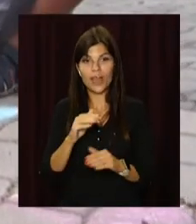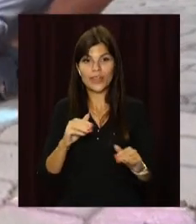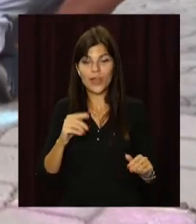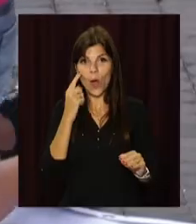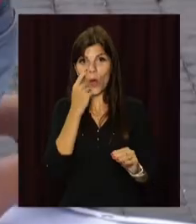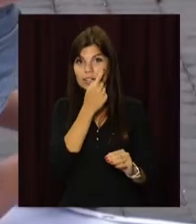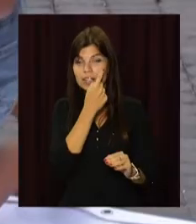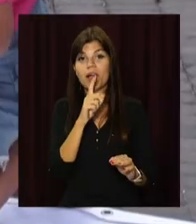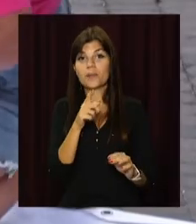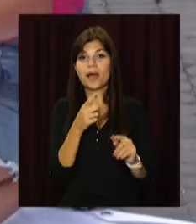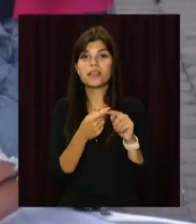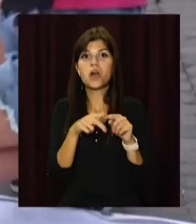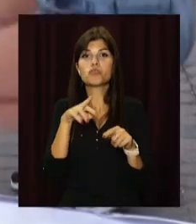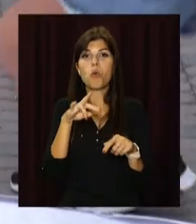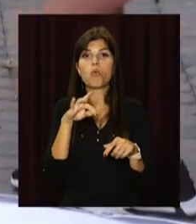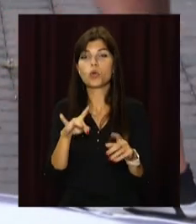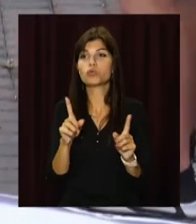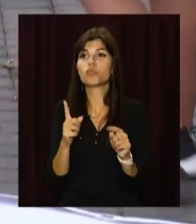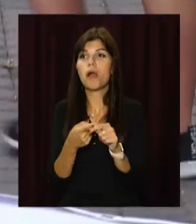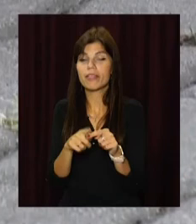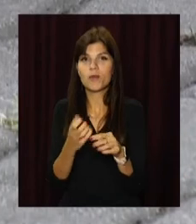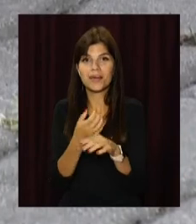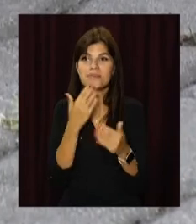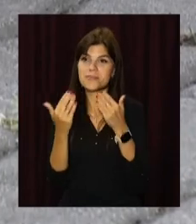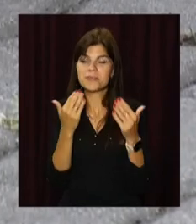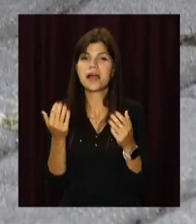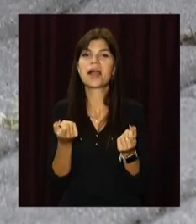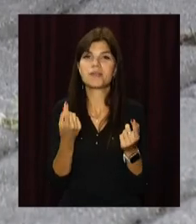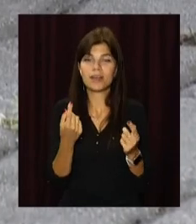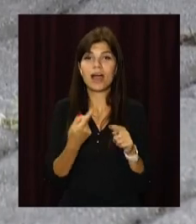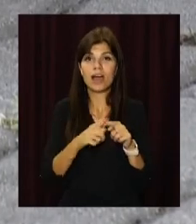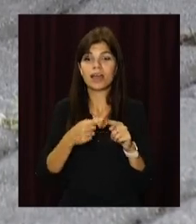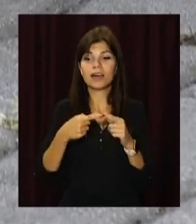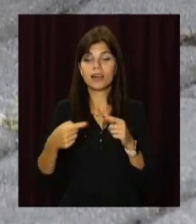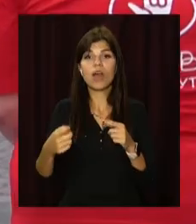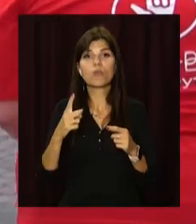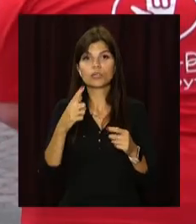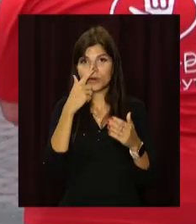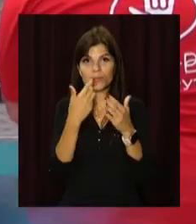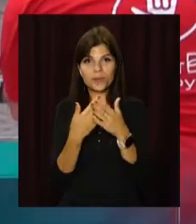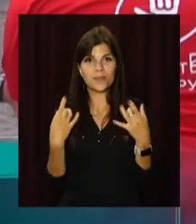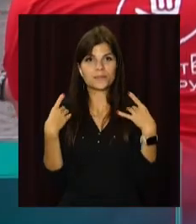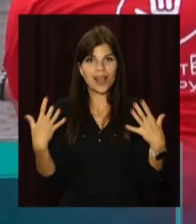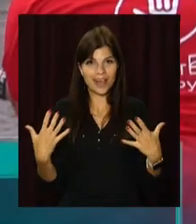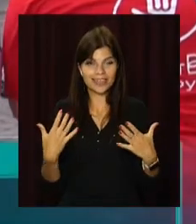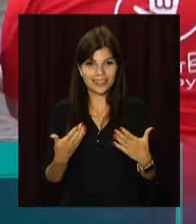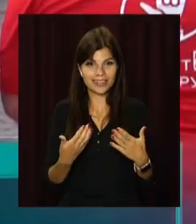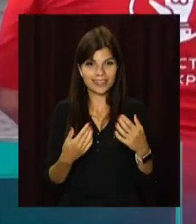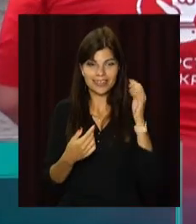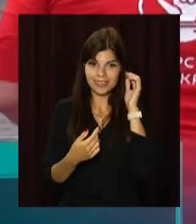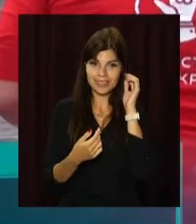влаштували до 30-ї річниці незалежності України. Творчий марафон триває по всій країні. Донорство і